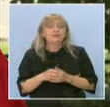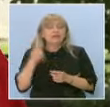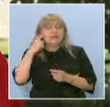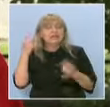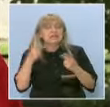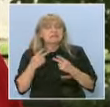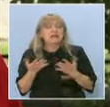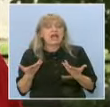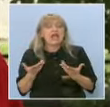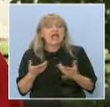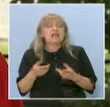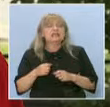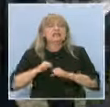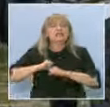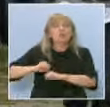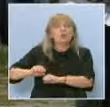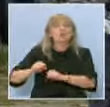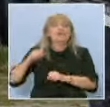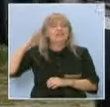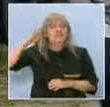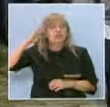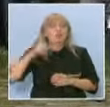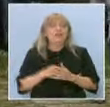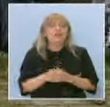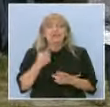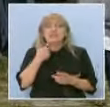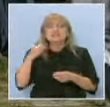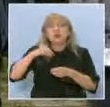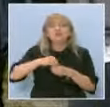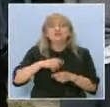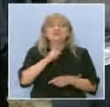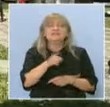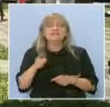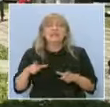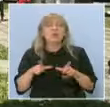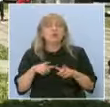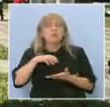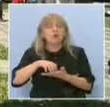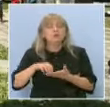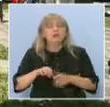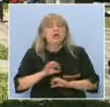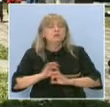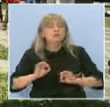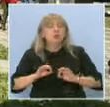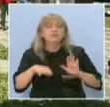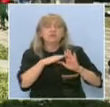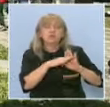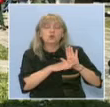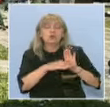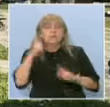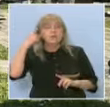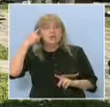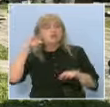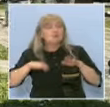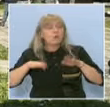вана са се отбранявали. За участниците във всеки модул е подготвена програма съобразена с възрастта им. Не само,